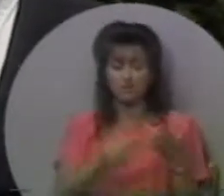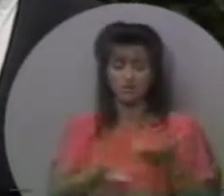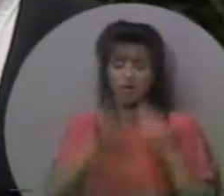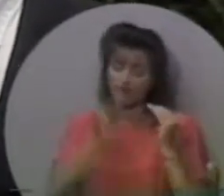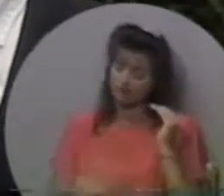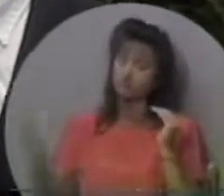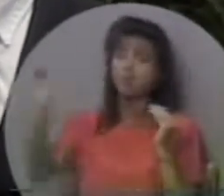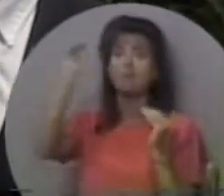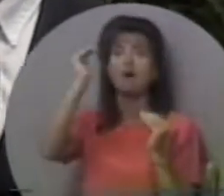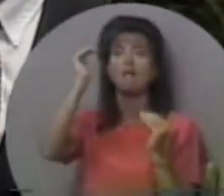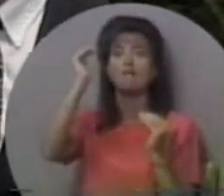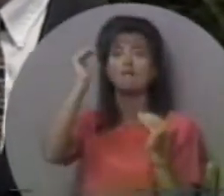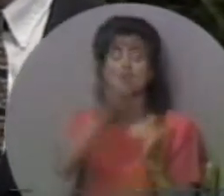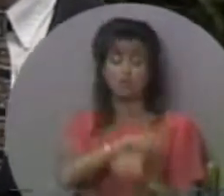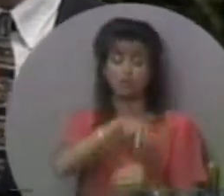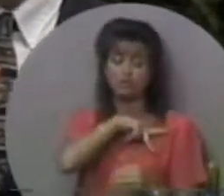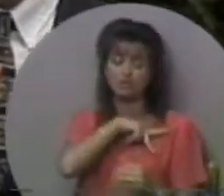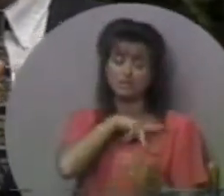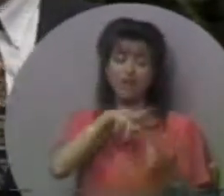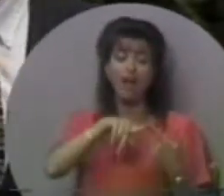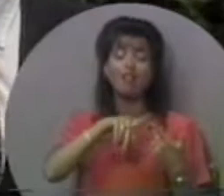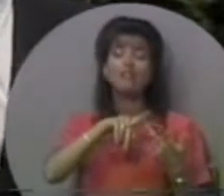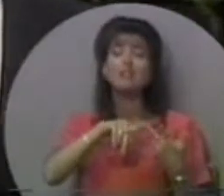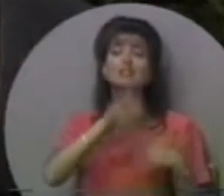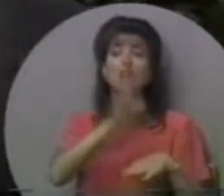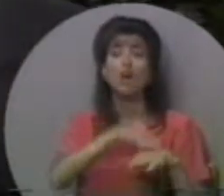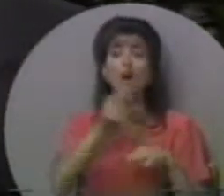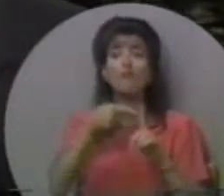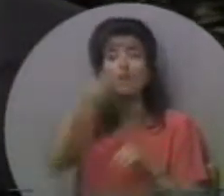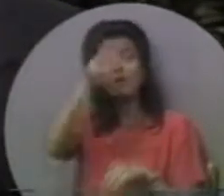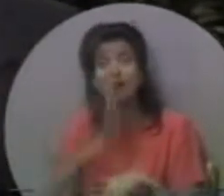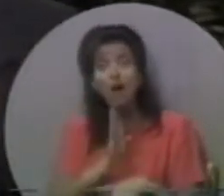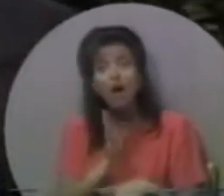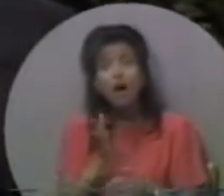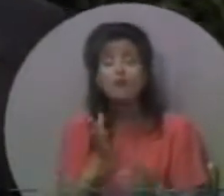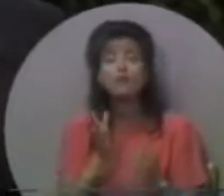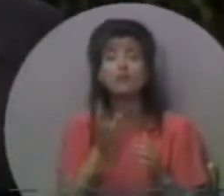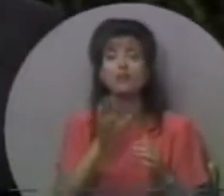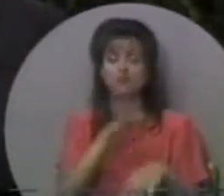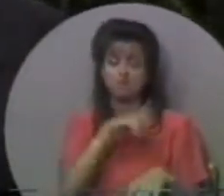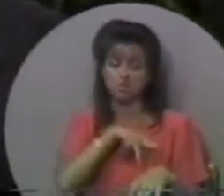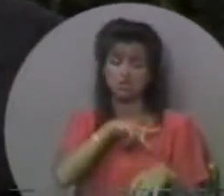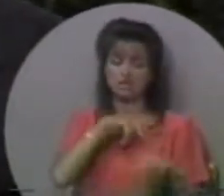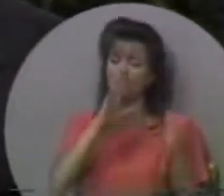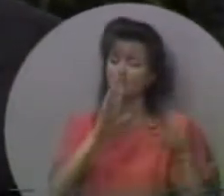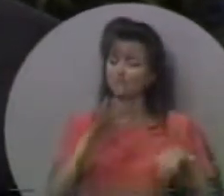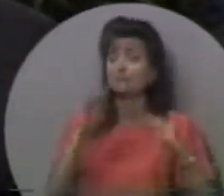життя. Він більший особистостей. Це поклик від Бога.